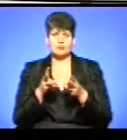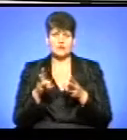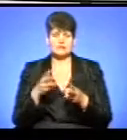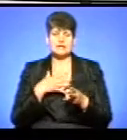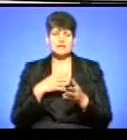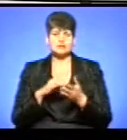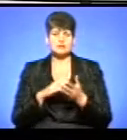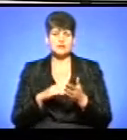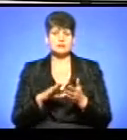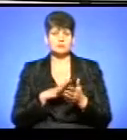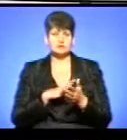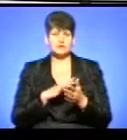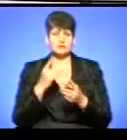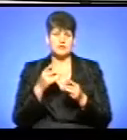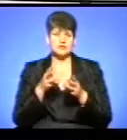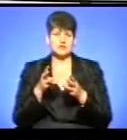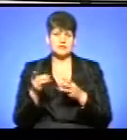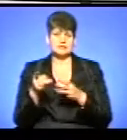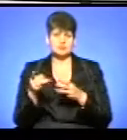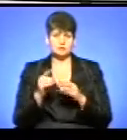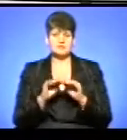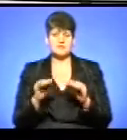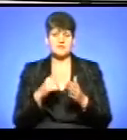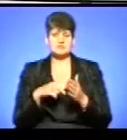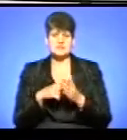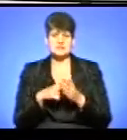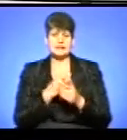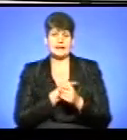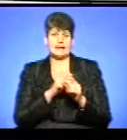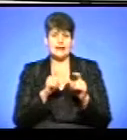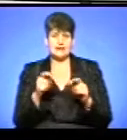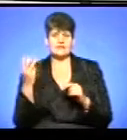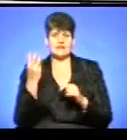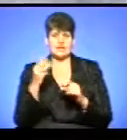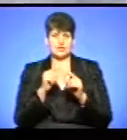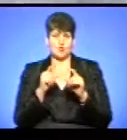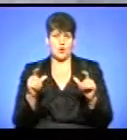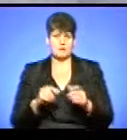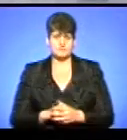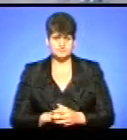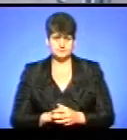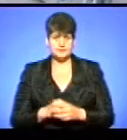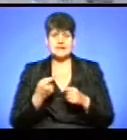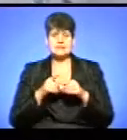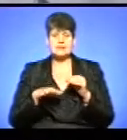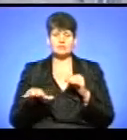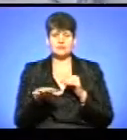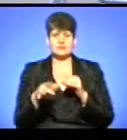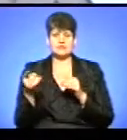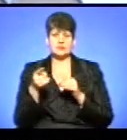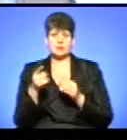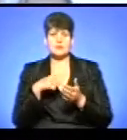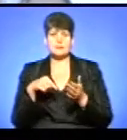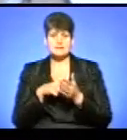кореспонденти побували в одній з котелень Тернополя, у дитячій міській лікарні, а також в третій школі. Це подвір'я «Тернопіль-міськ